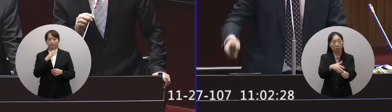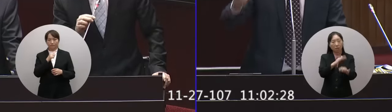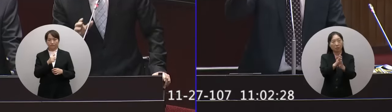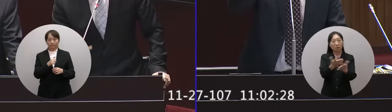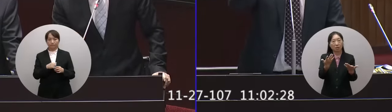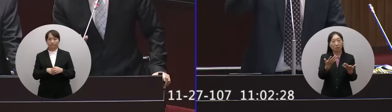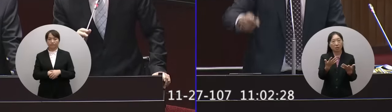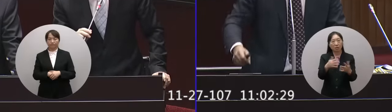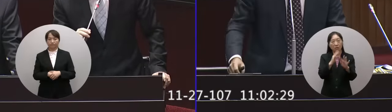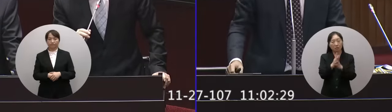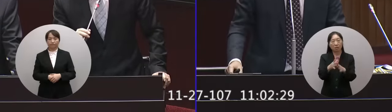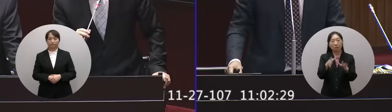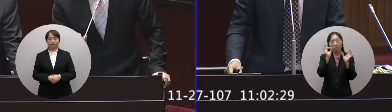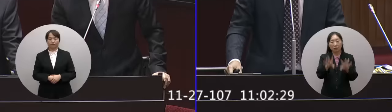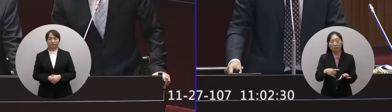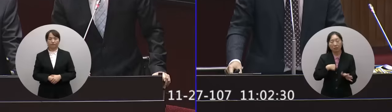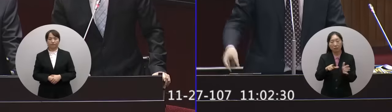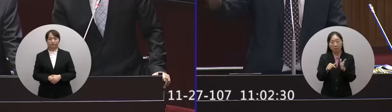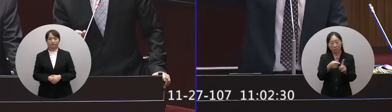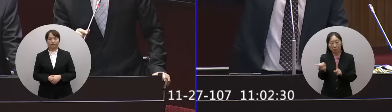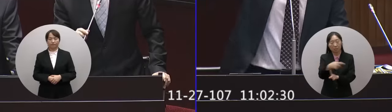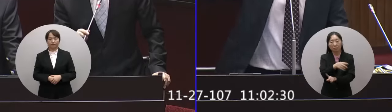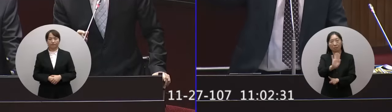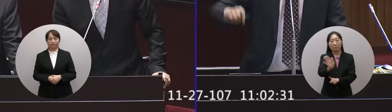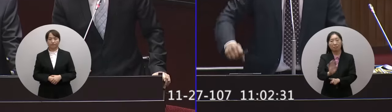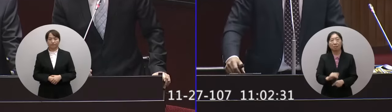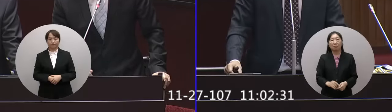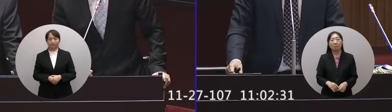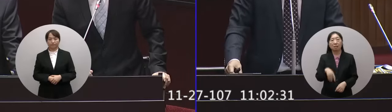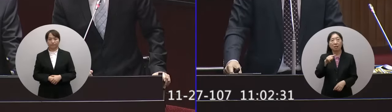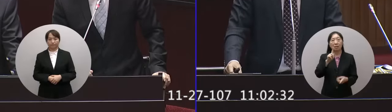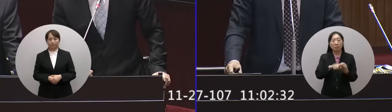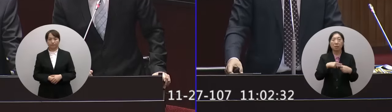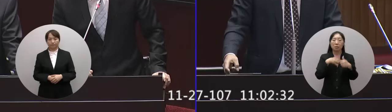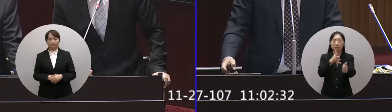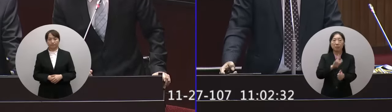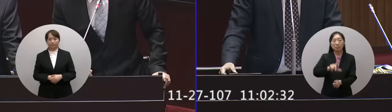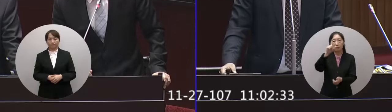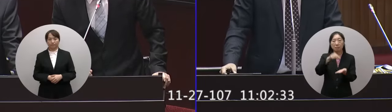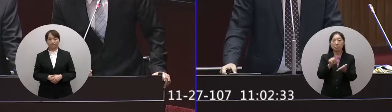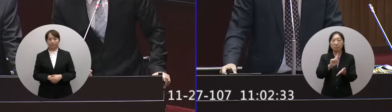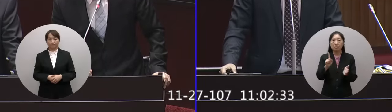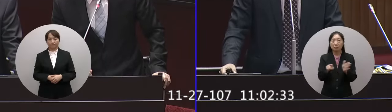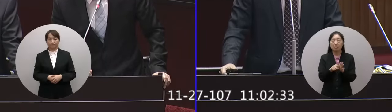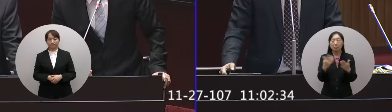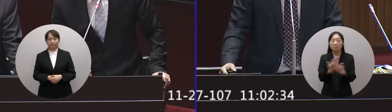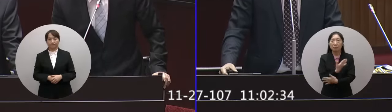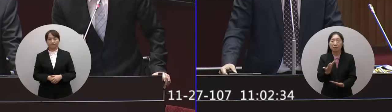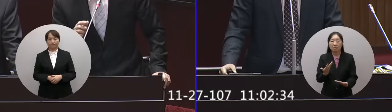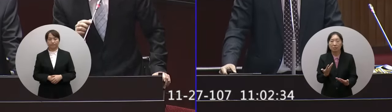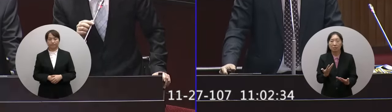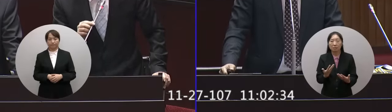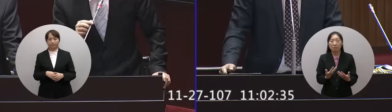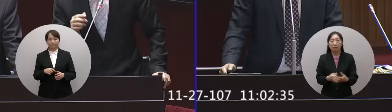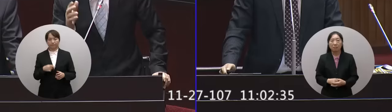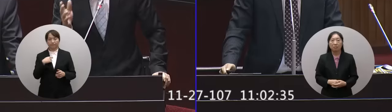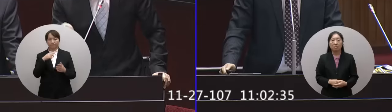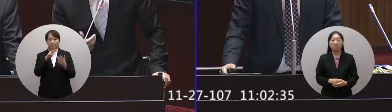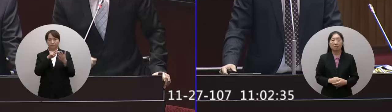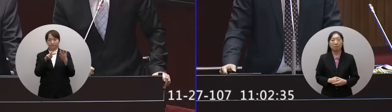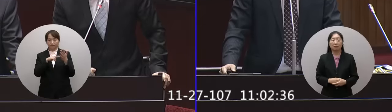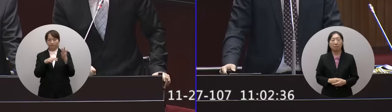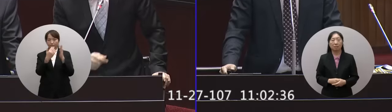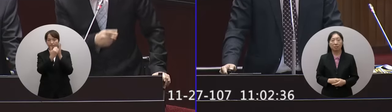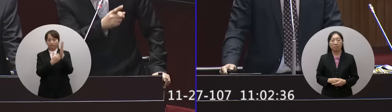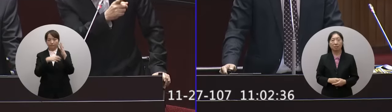案你除了浪費我的時間以外你還會什麼前一次什麼時候換的什麼時候換的這個我看他們的